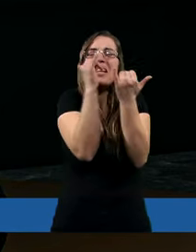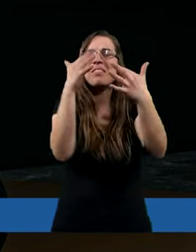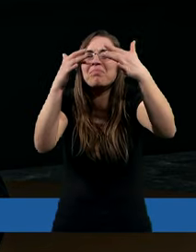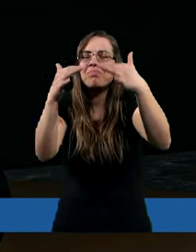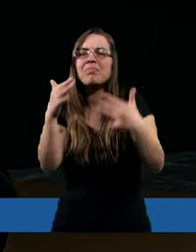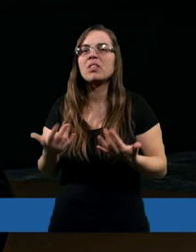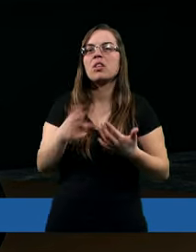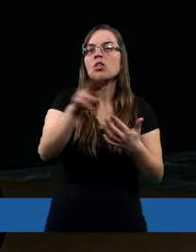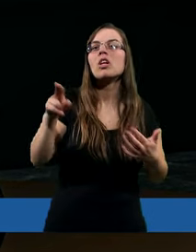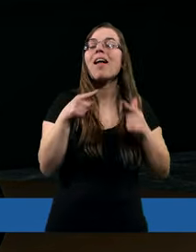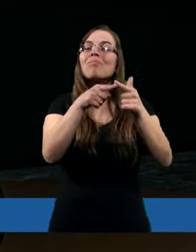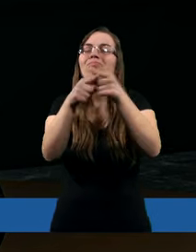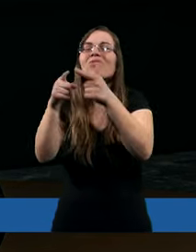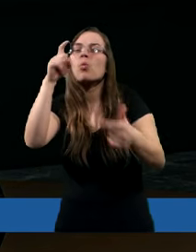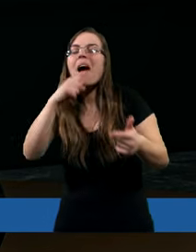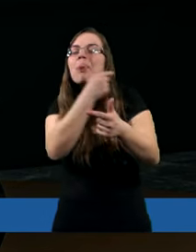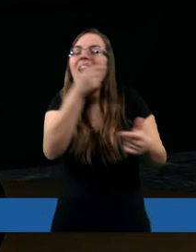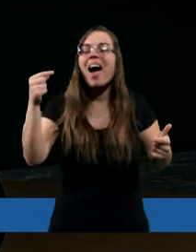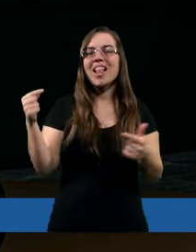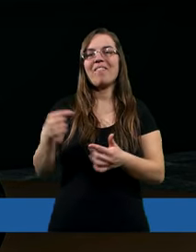usunięte spośród was.